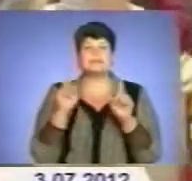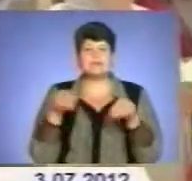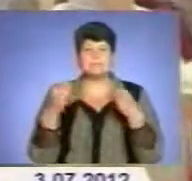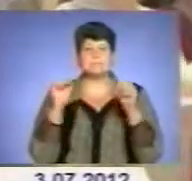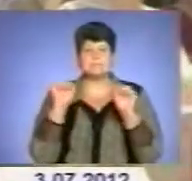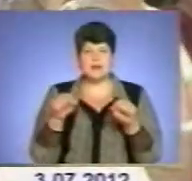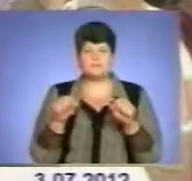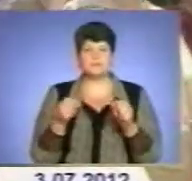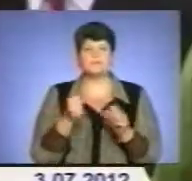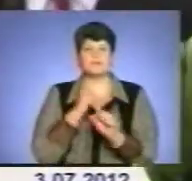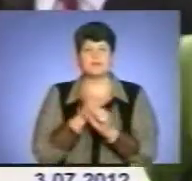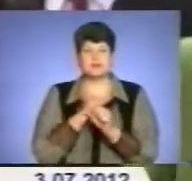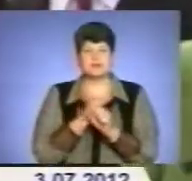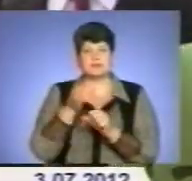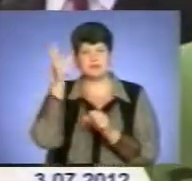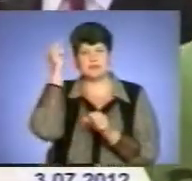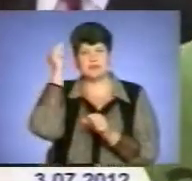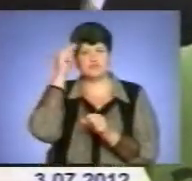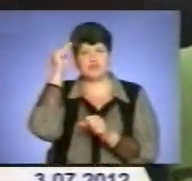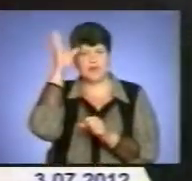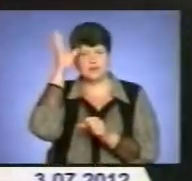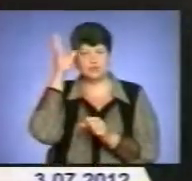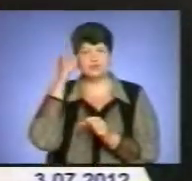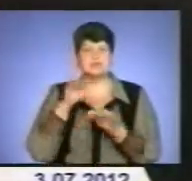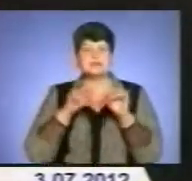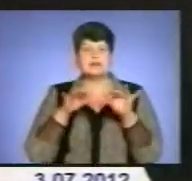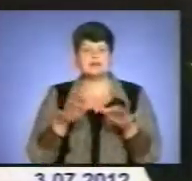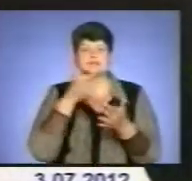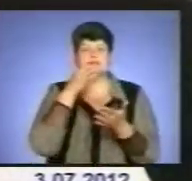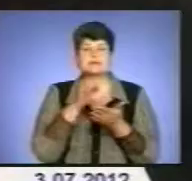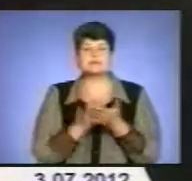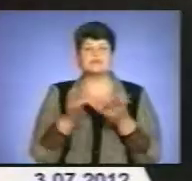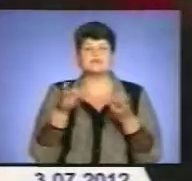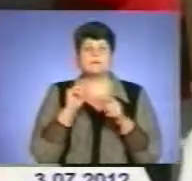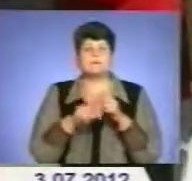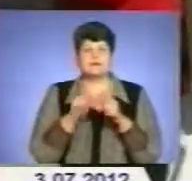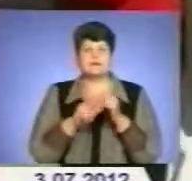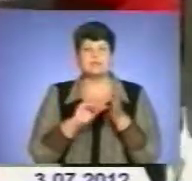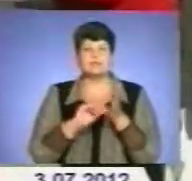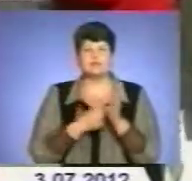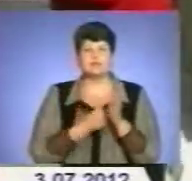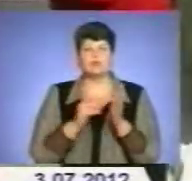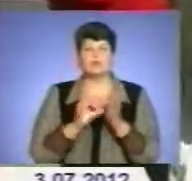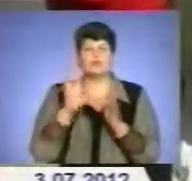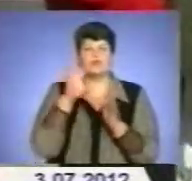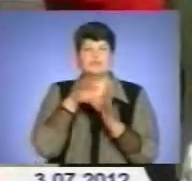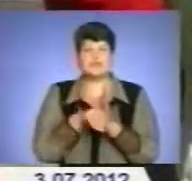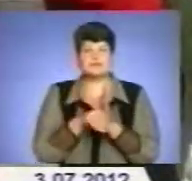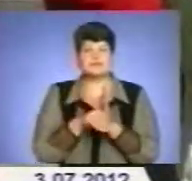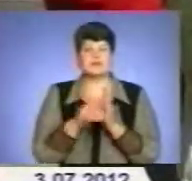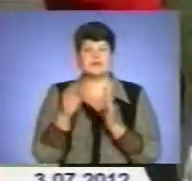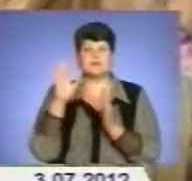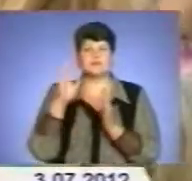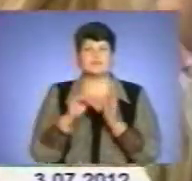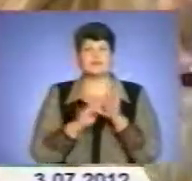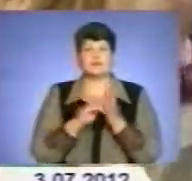закладу здійснювати освітню діяльність. А він також додав, що перевіряти потрібно і довідку про внесення вищого до Державного реєстру